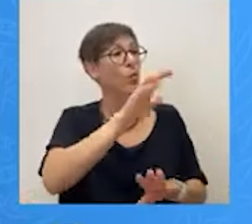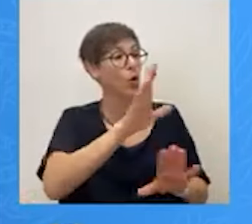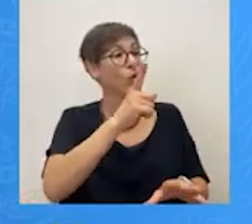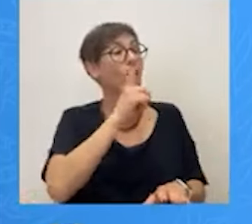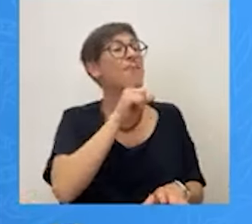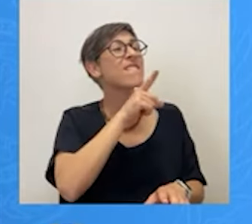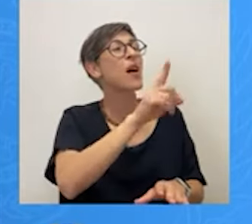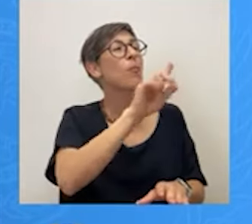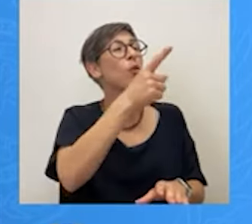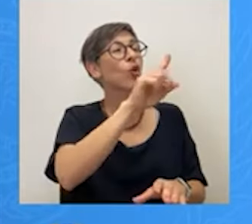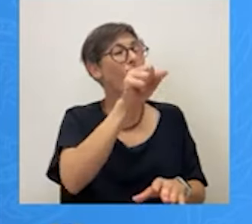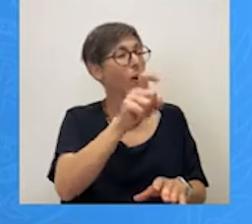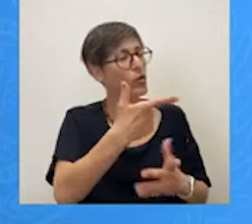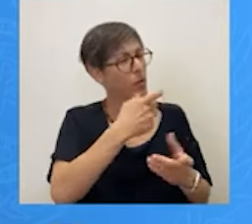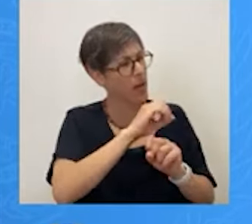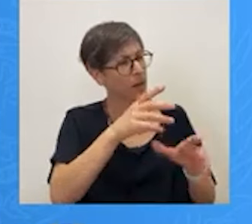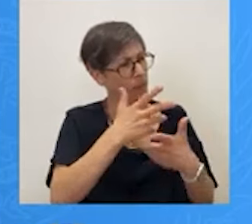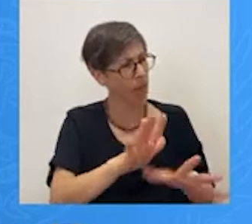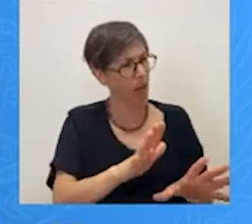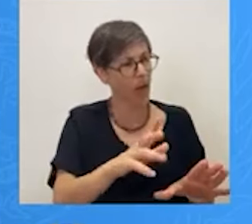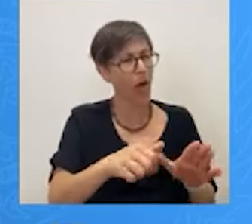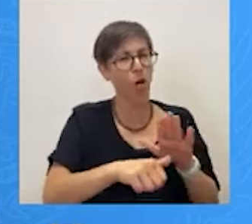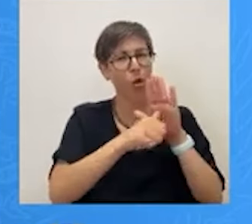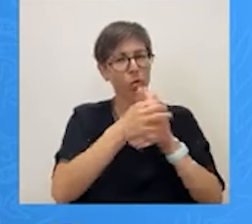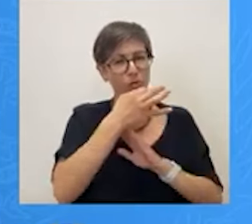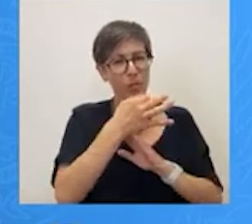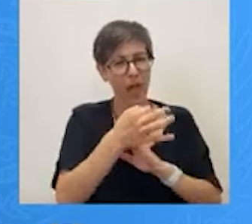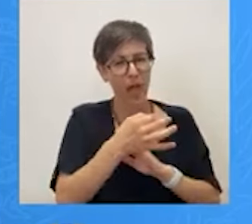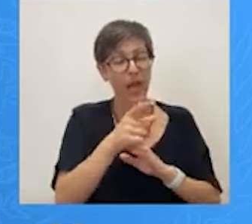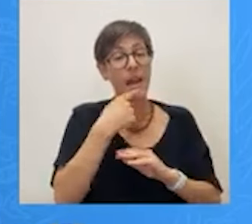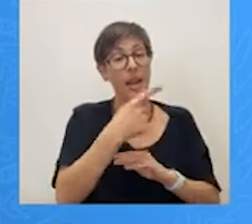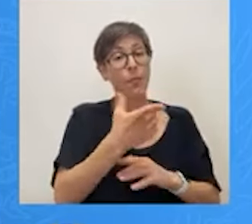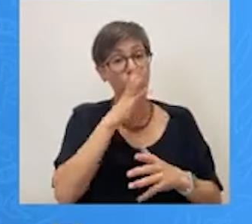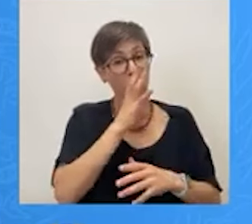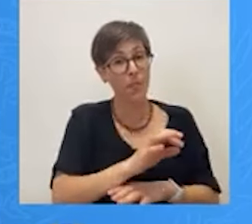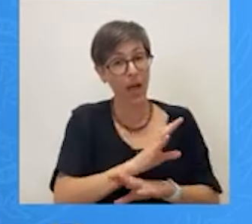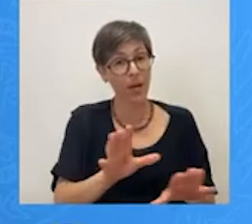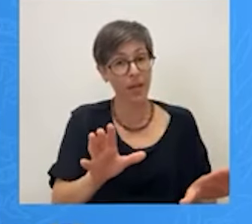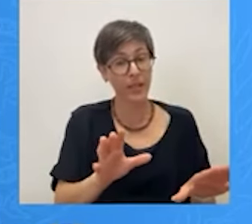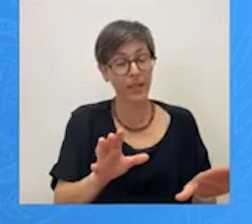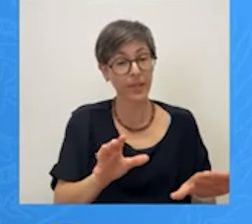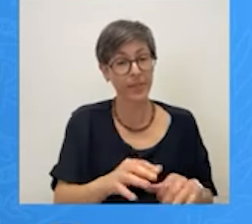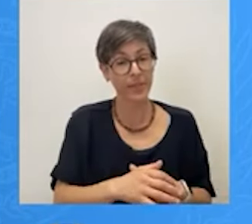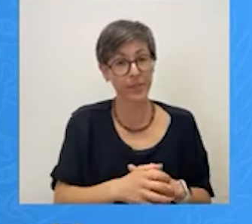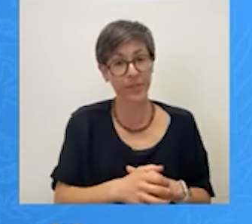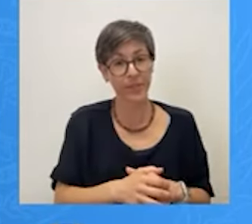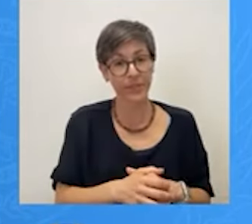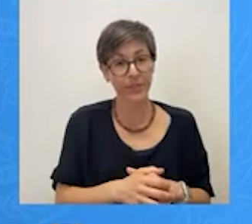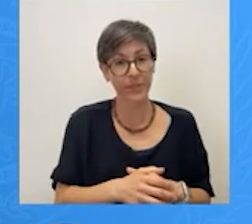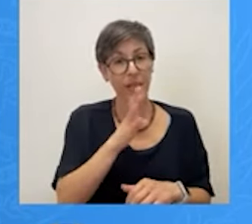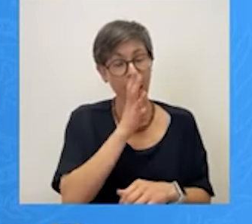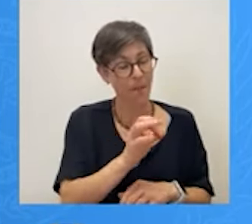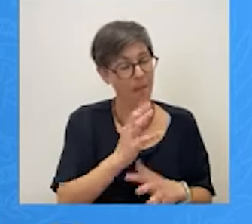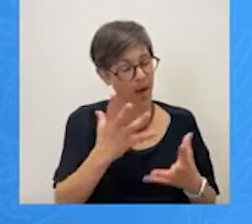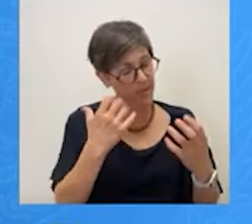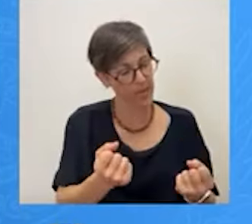Κλείνει τελεία θα επανέλθουμε Να πω ότι πράγματι είχατε το τάκτ να το πω